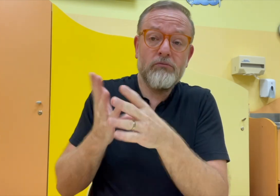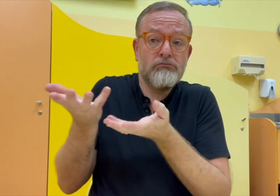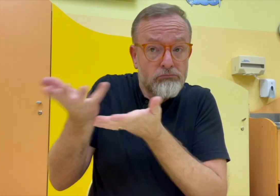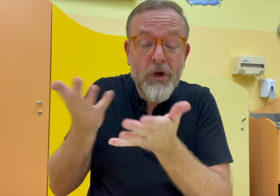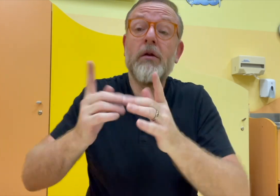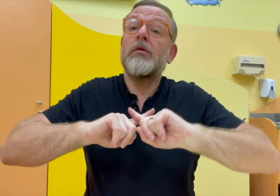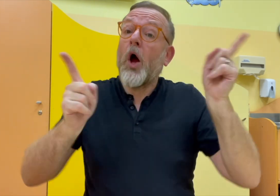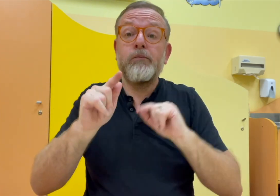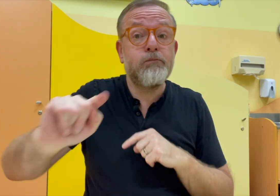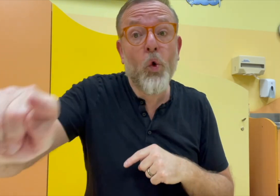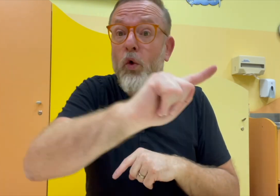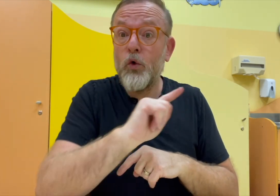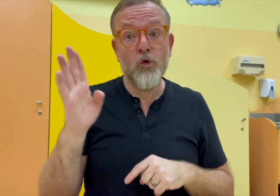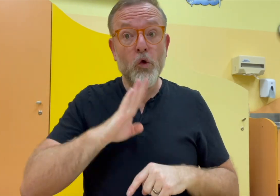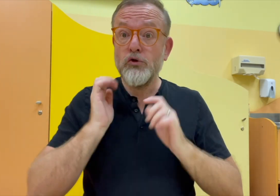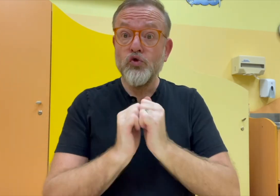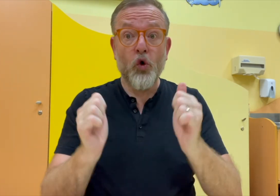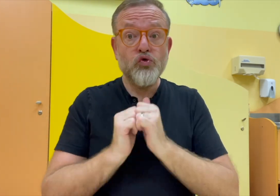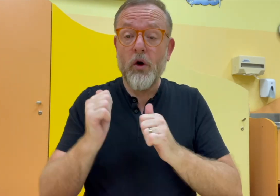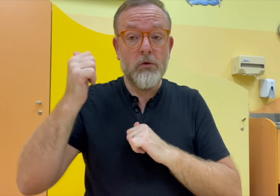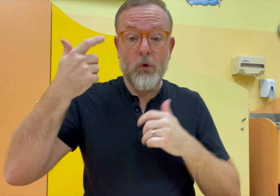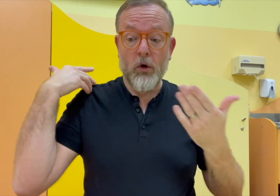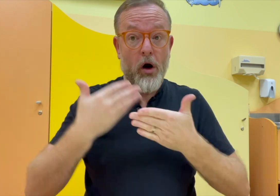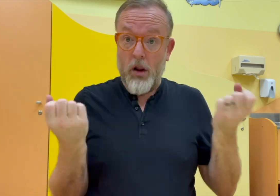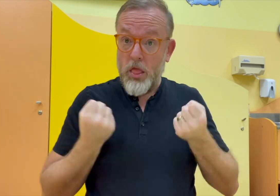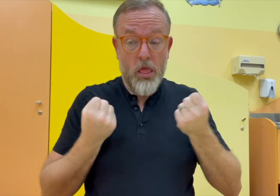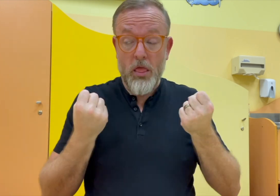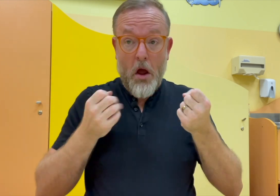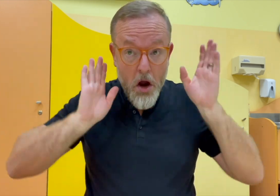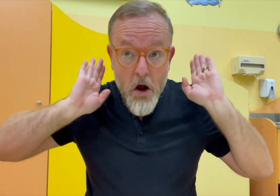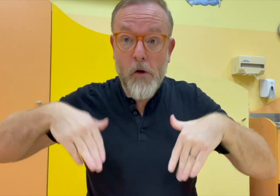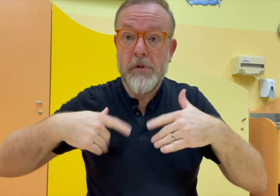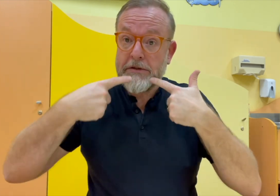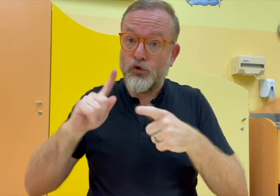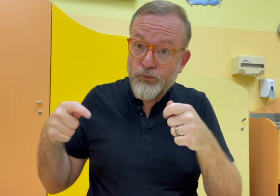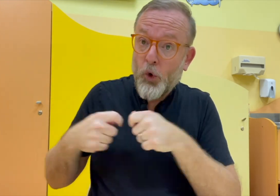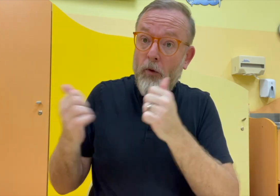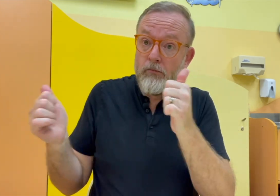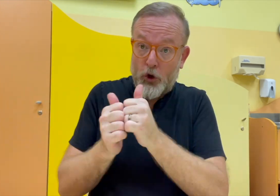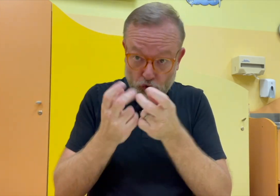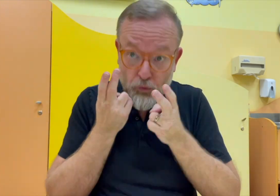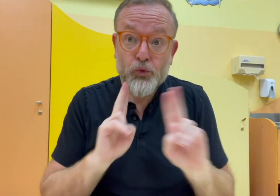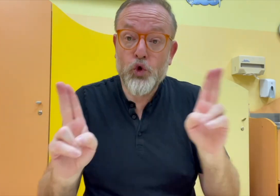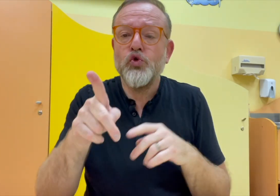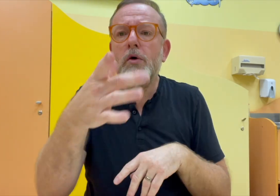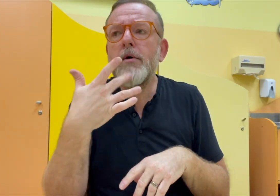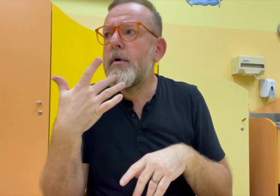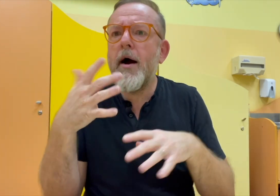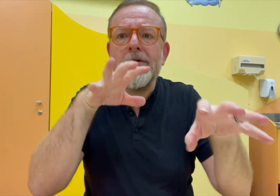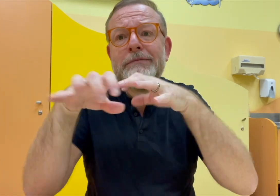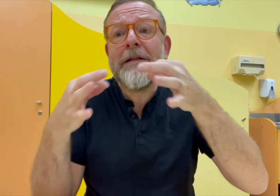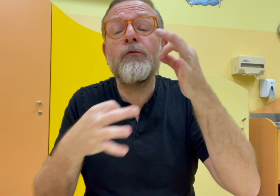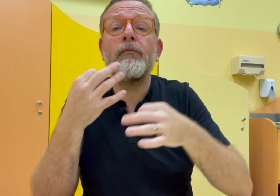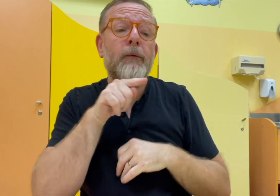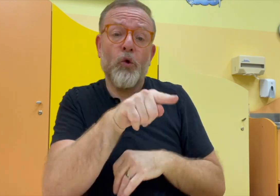otevřeně, co nám funguje, nefunguje v těch týmech. Nebo někdo, kdo nemá ještě zkušenost s týmovou spoluprácí,